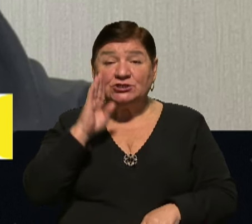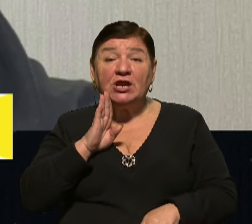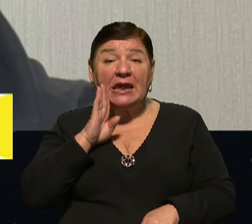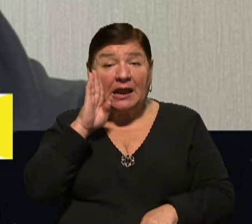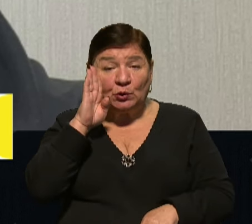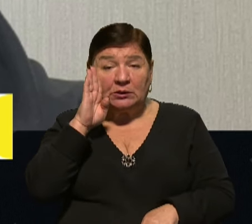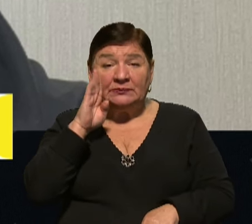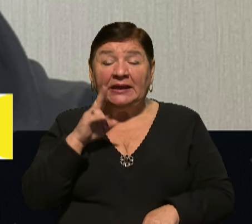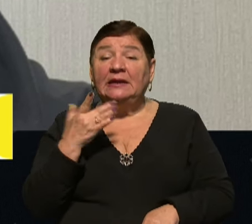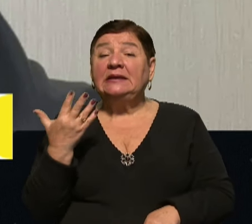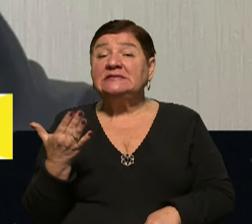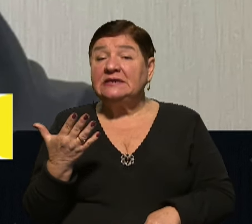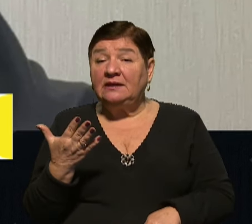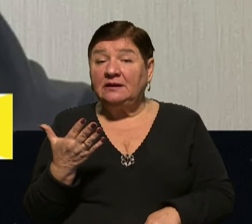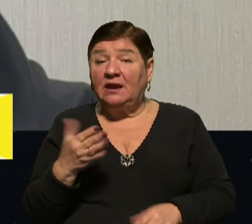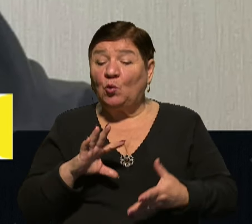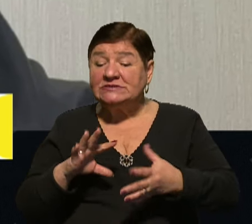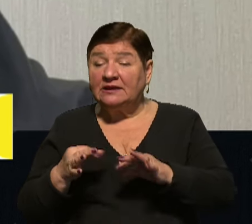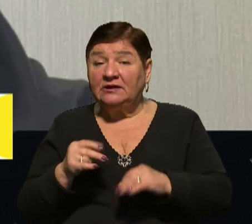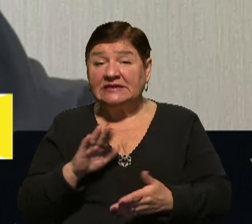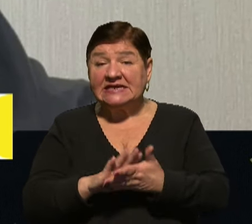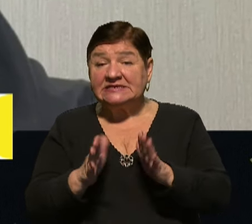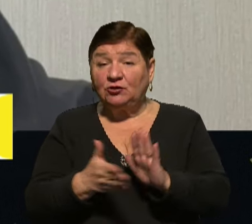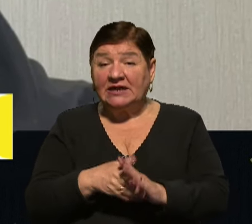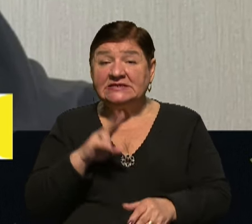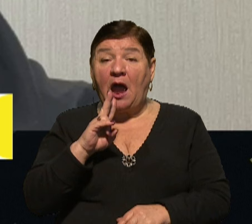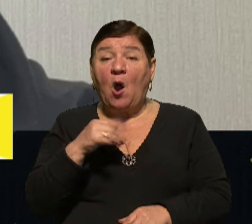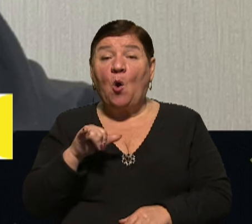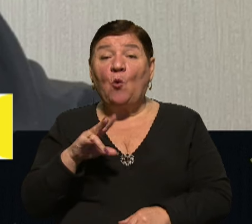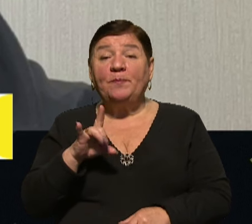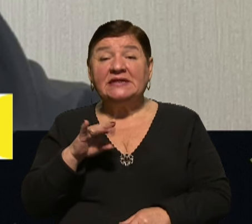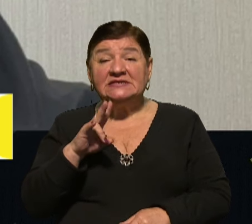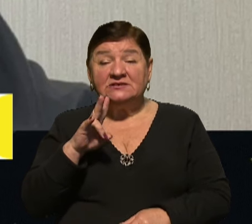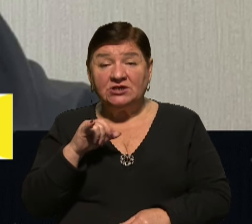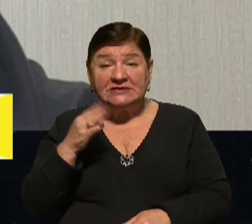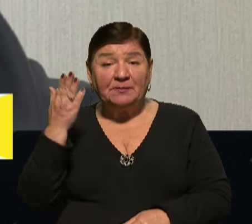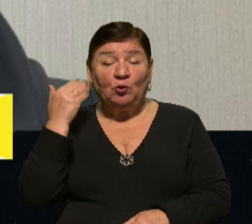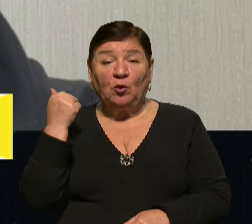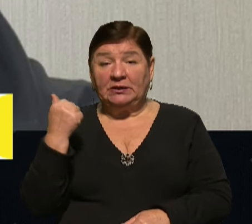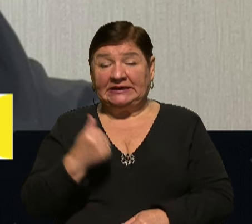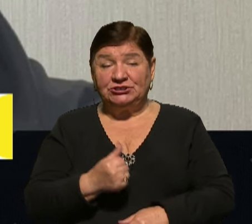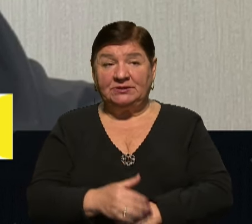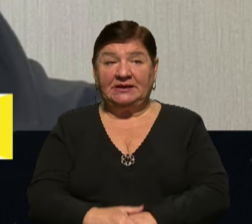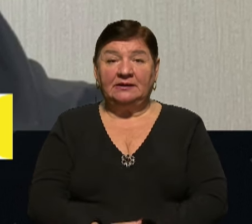наскільки ускладнилася ситуація на Куп'янщині порівняно з минулими тижнями?